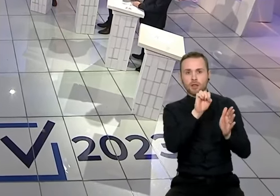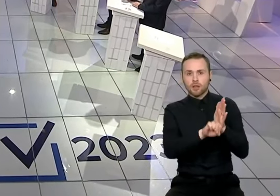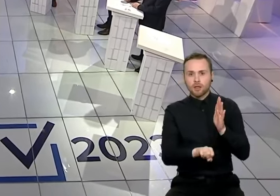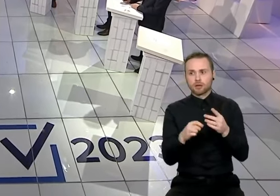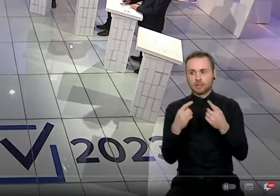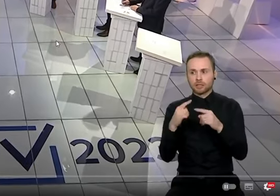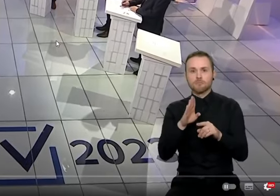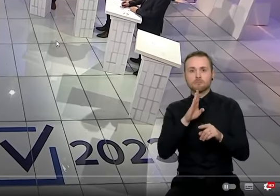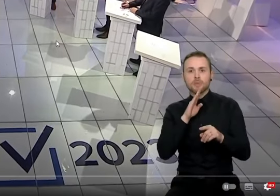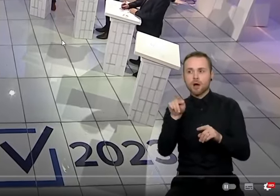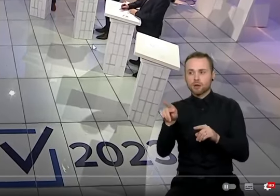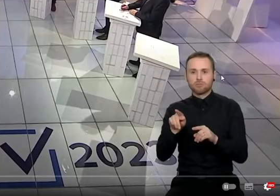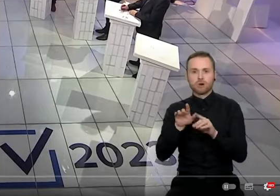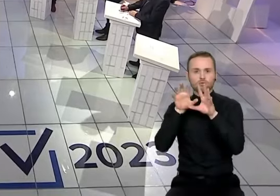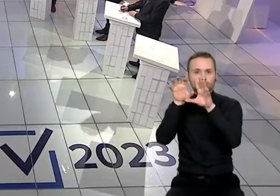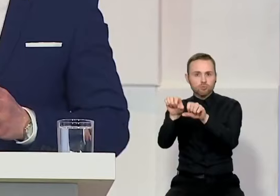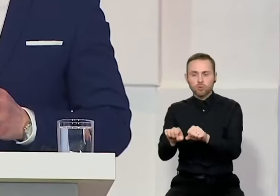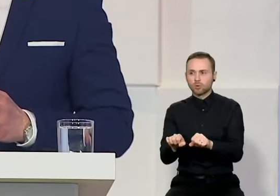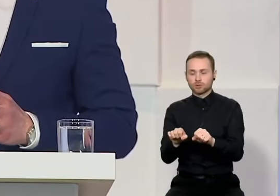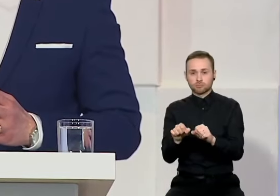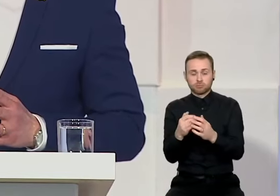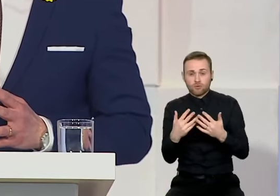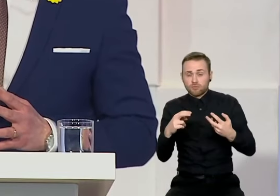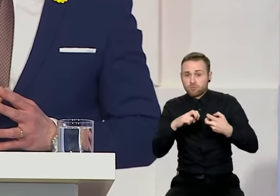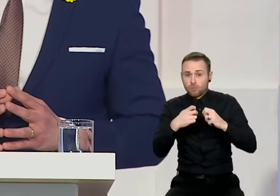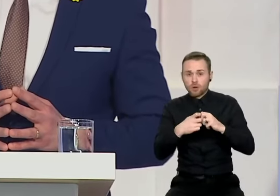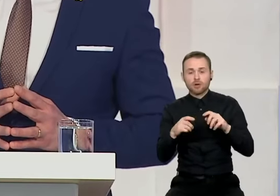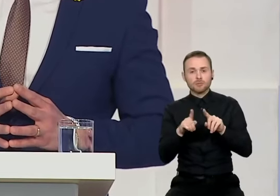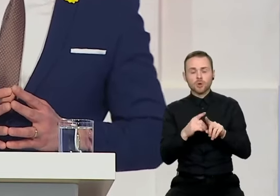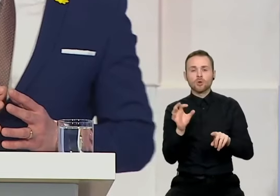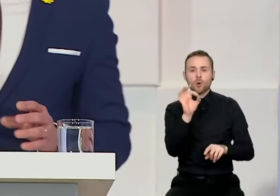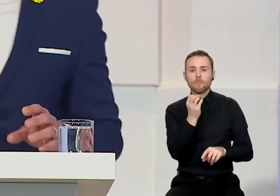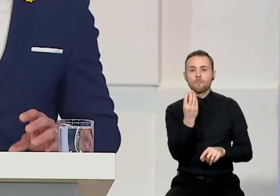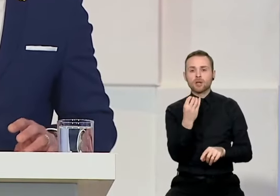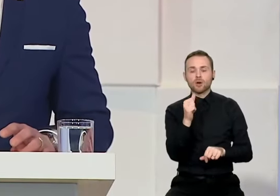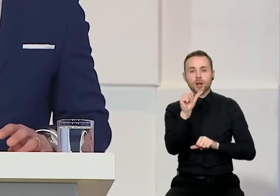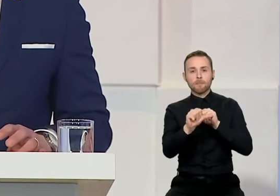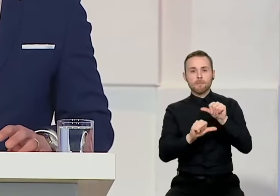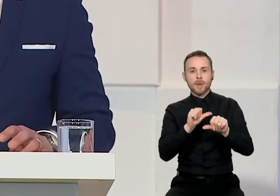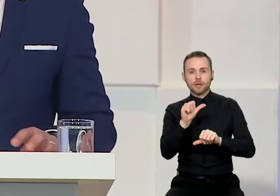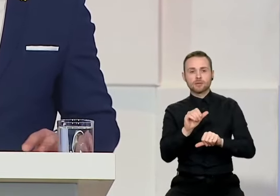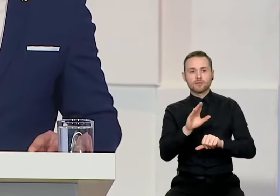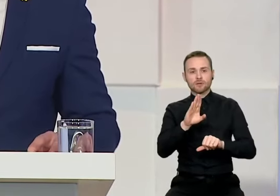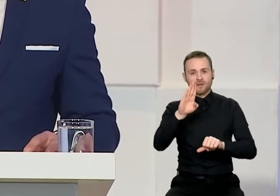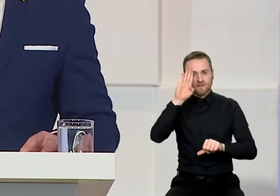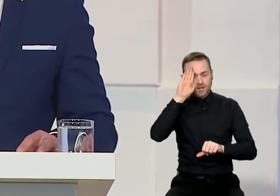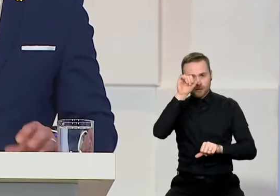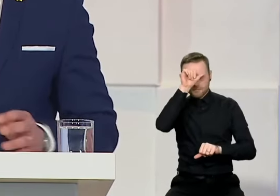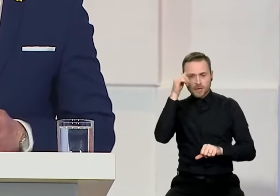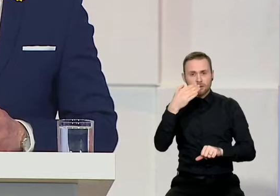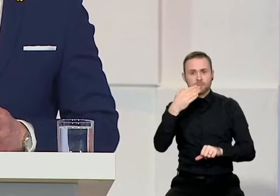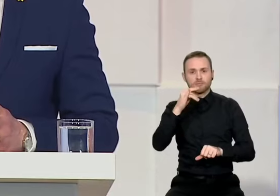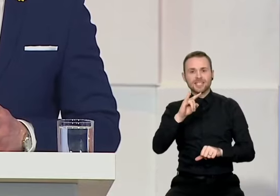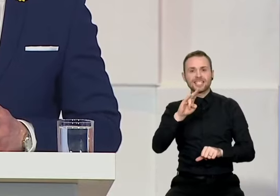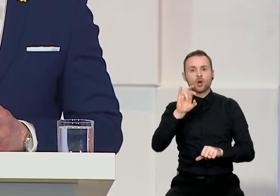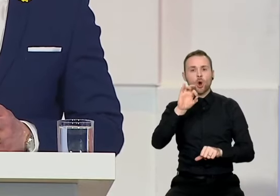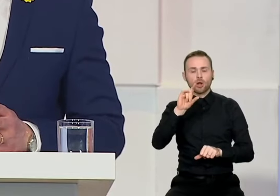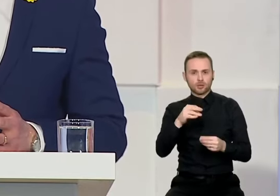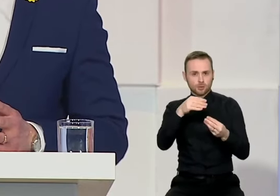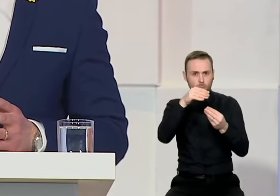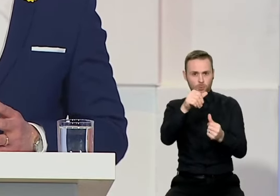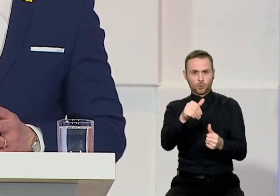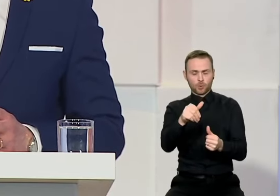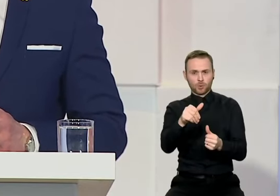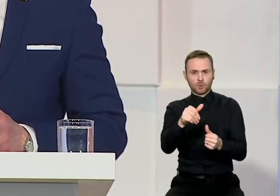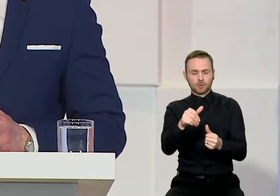užpultos. Vis dar daug nesakytų... Nesvarbu, kiek opininio. ...pengiolikmečio. Mykolo dingimo, ką darytumėt, kad... Ne, nuo to priklauso,